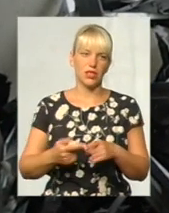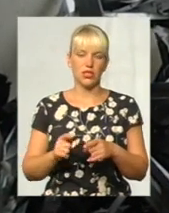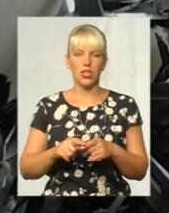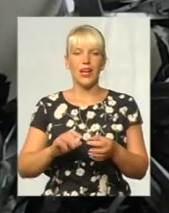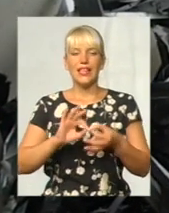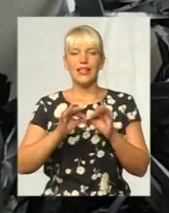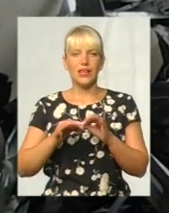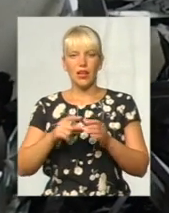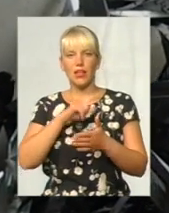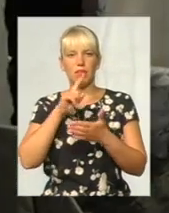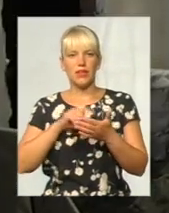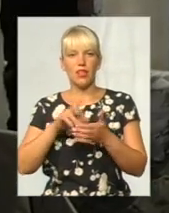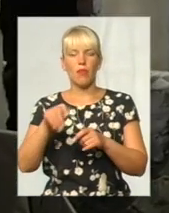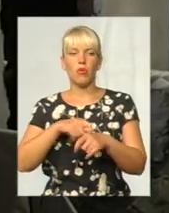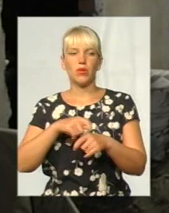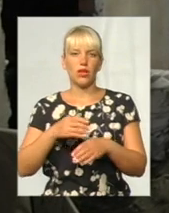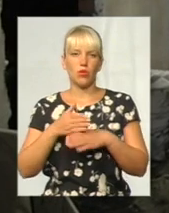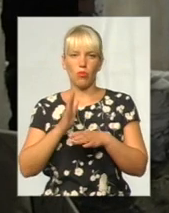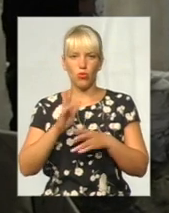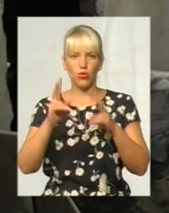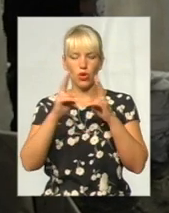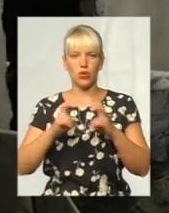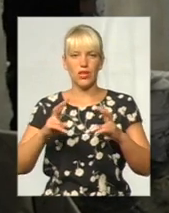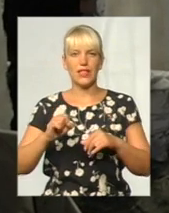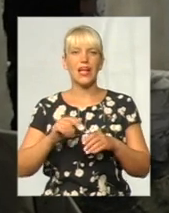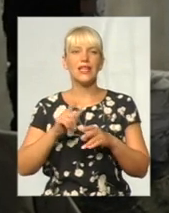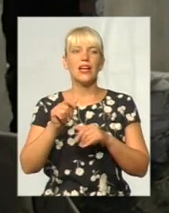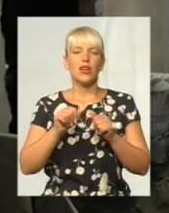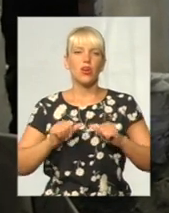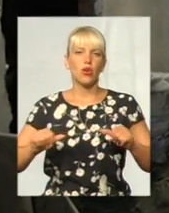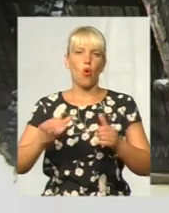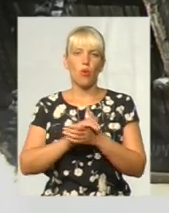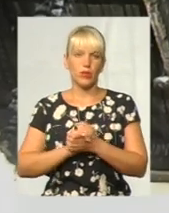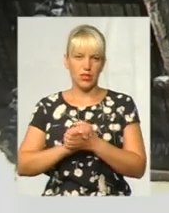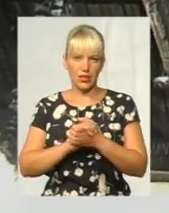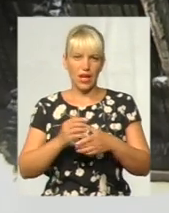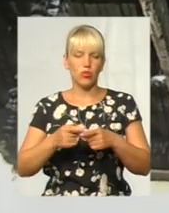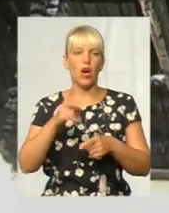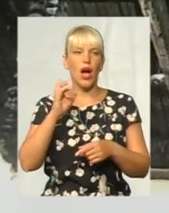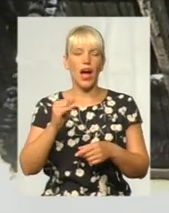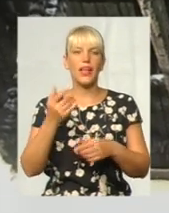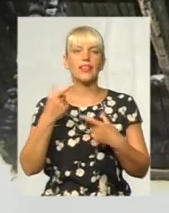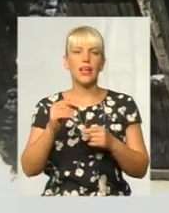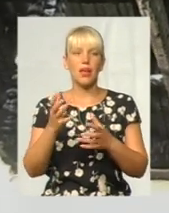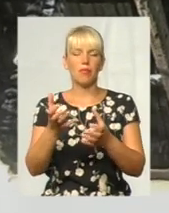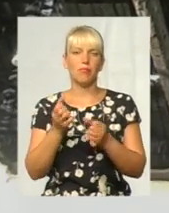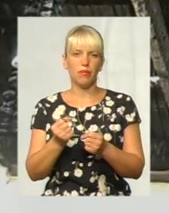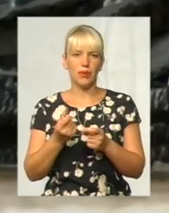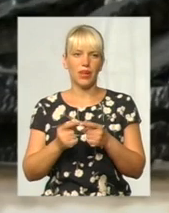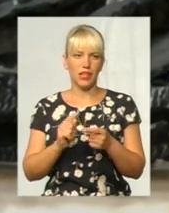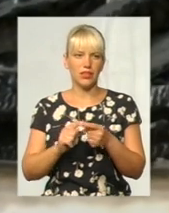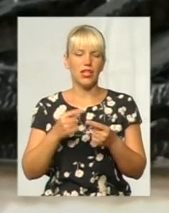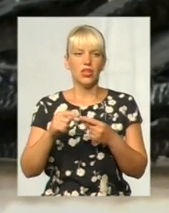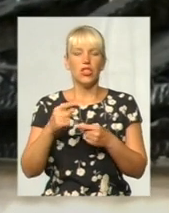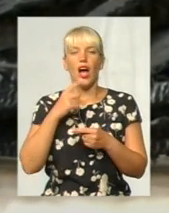матеріальну допомогу буде розглянутое на засіданні виконавчого комітету. Але де брати гроші на відновлення вшен знищеного пожежою перекриття даху, представники влади